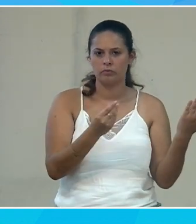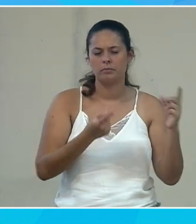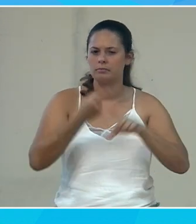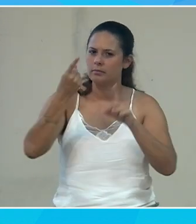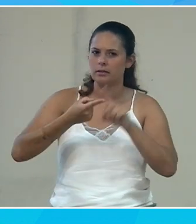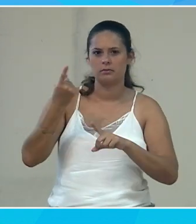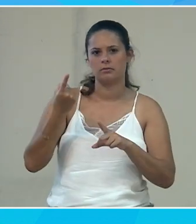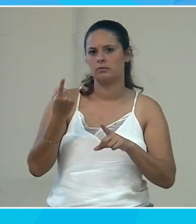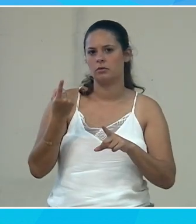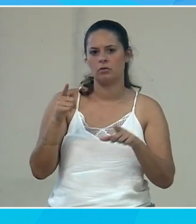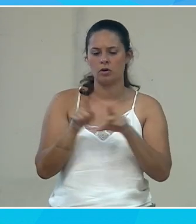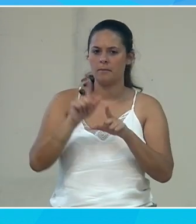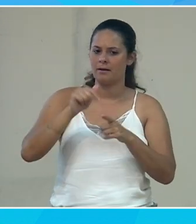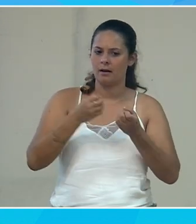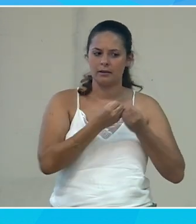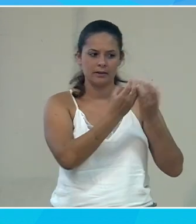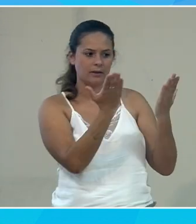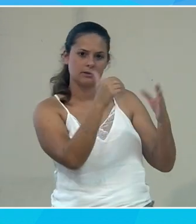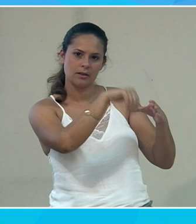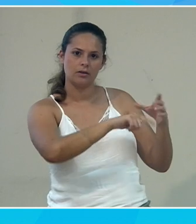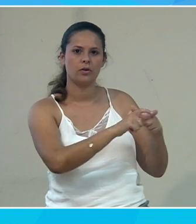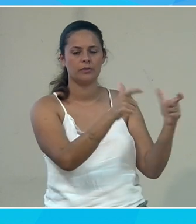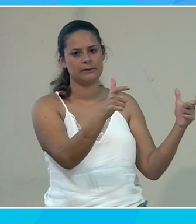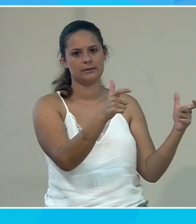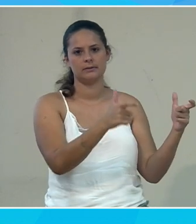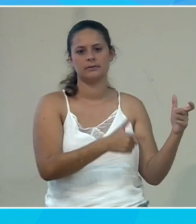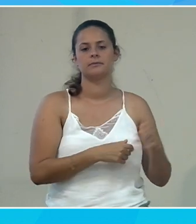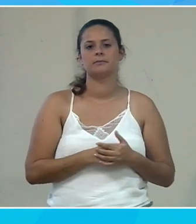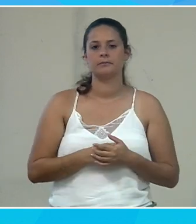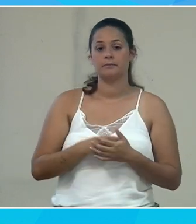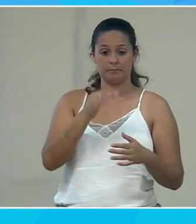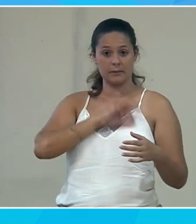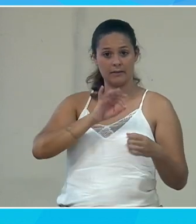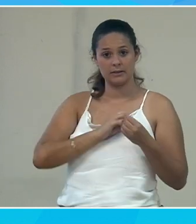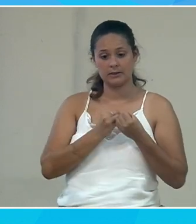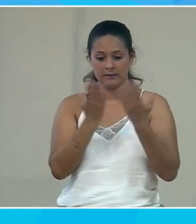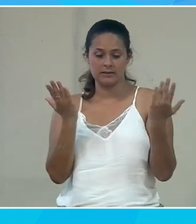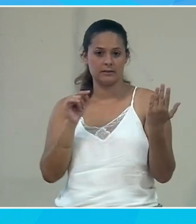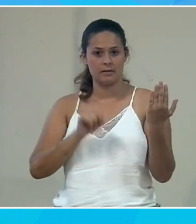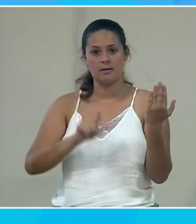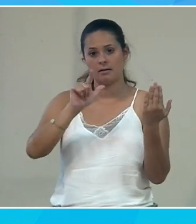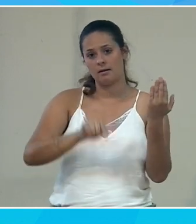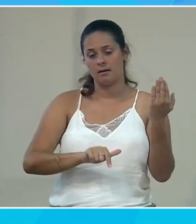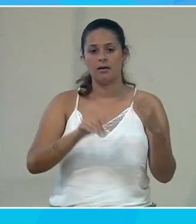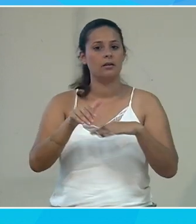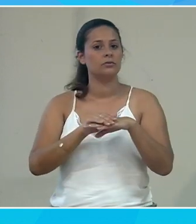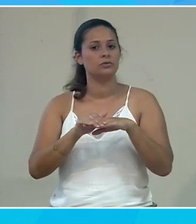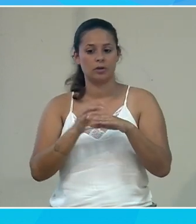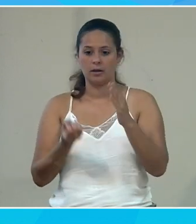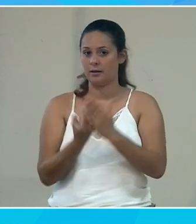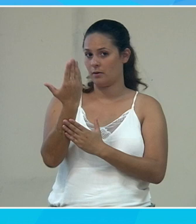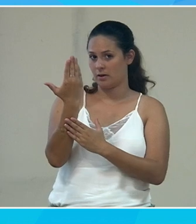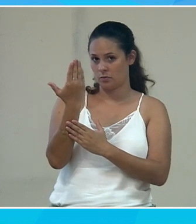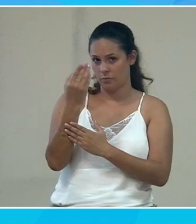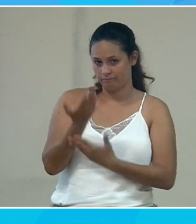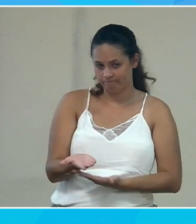important de pouvoir avoir de la diversité en entreprise. Alors, les bénéfices de la diversité, je les ai remis là. Il y les sujets d'innovation dont